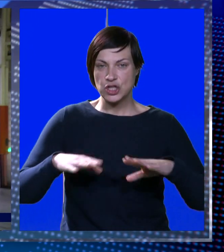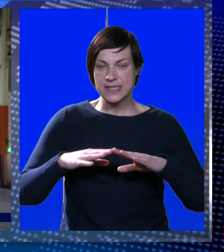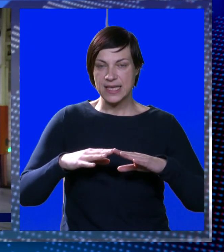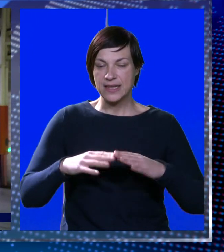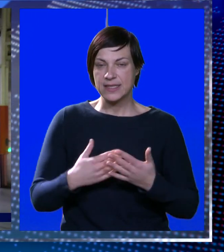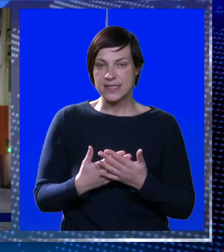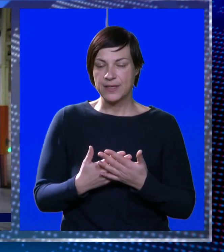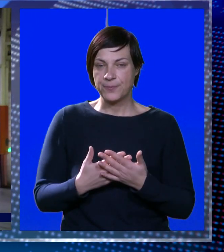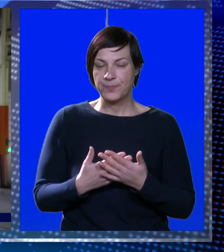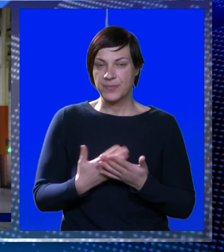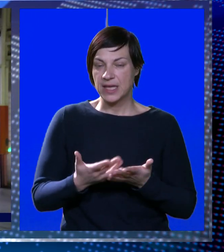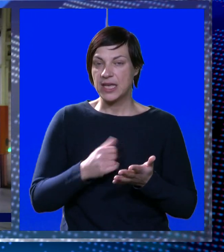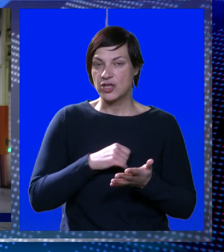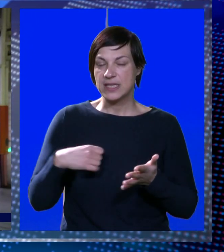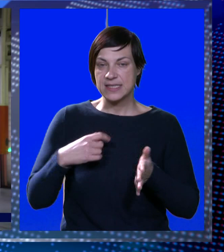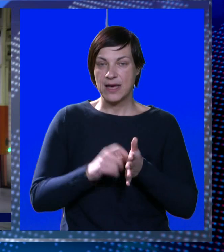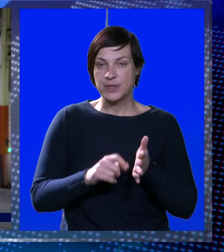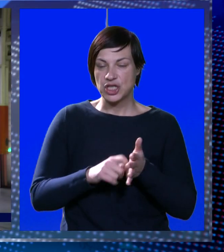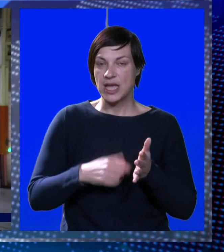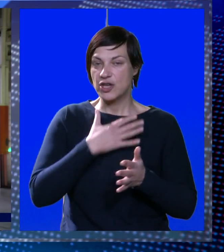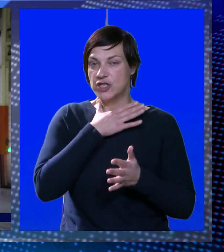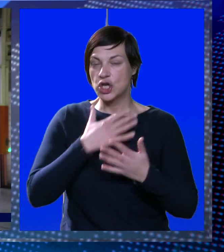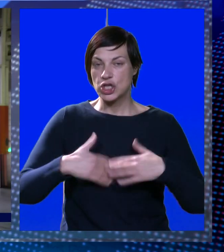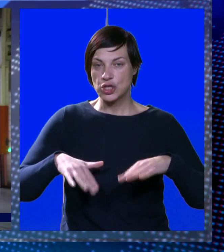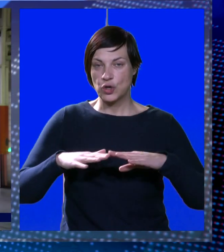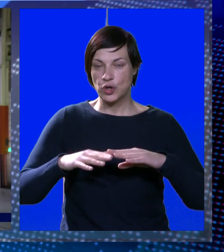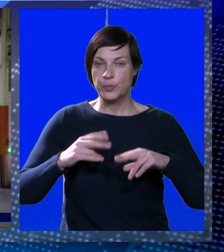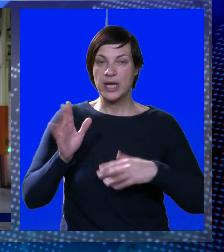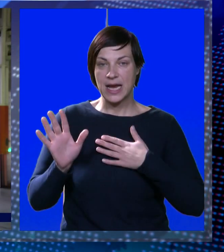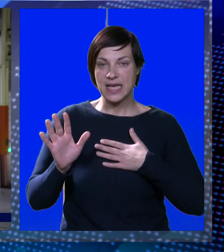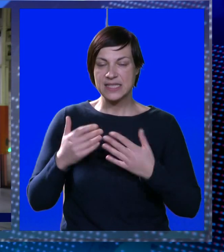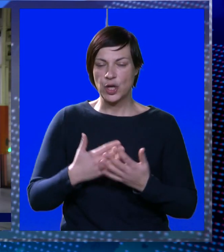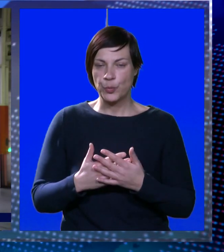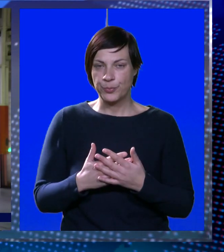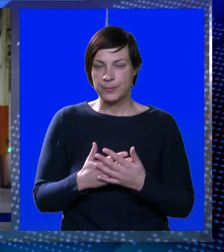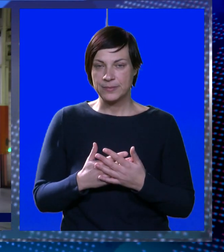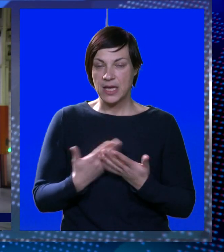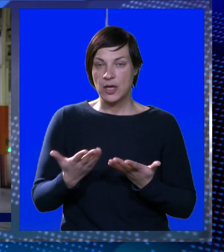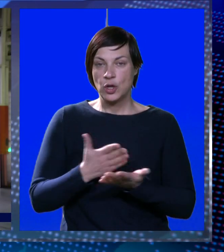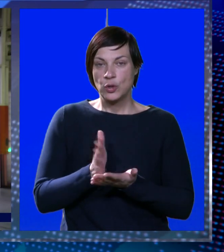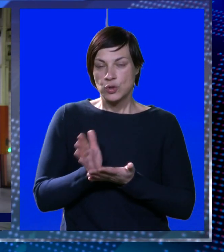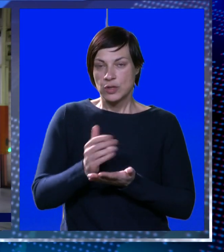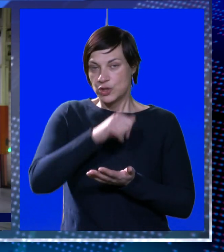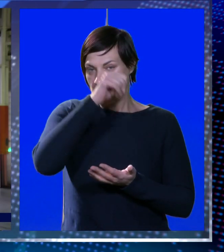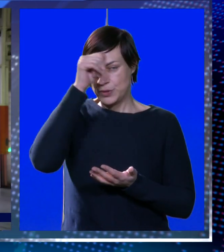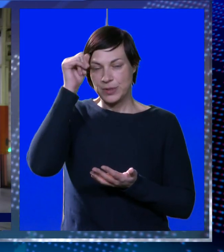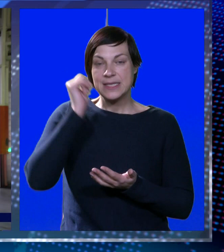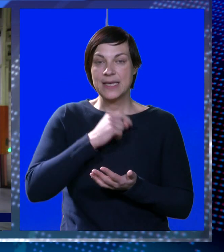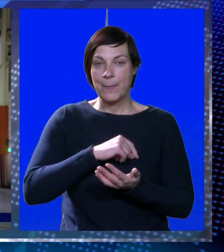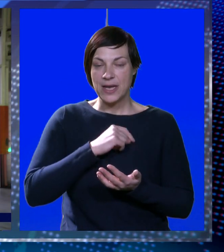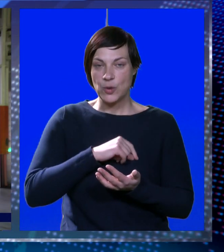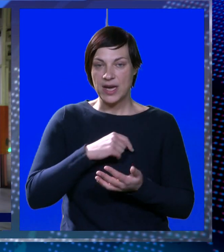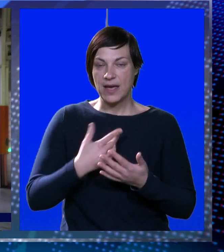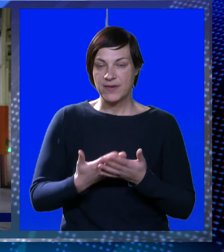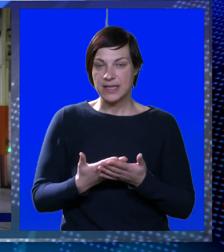sjednici i onda sami članovi školskog odbora glasuju. U slučaju da se imenuje